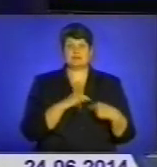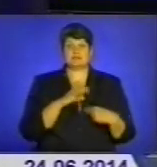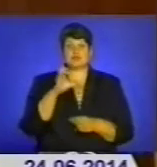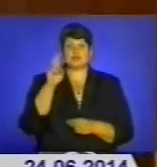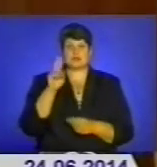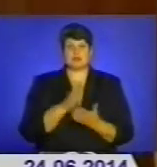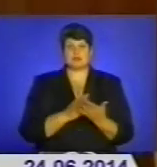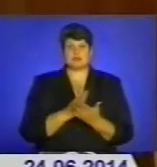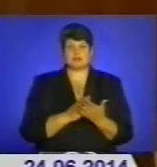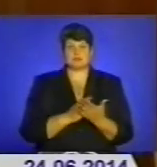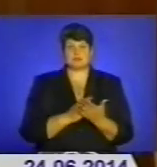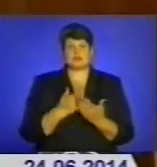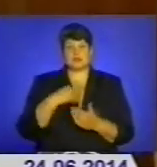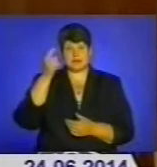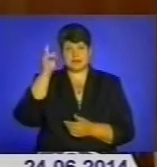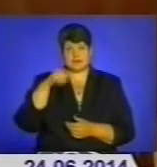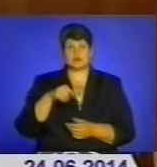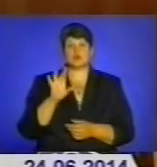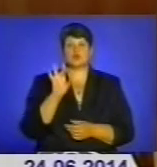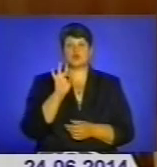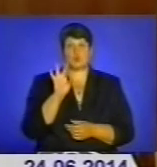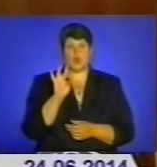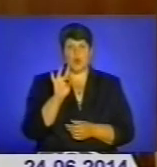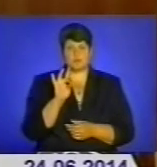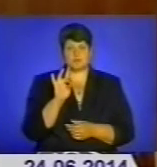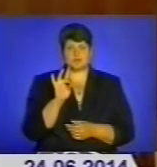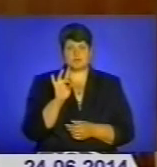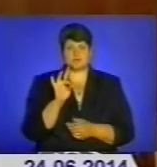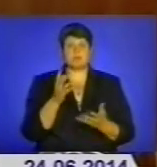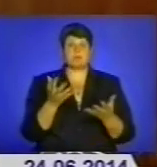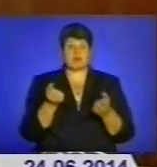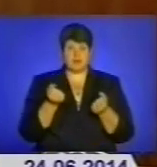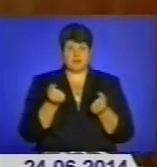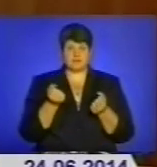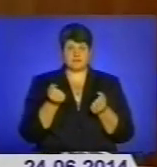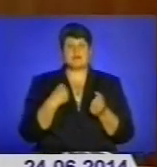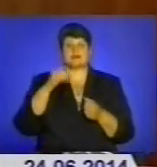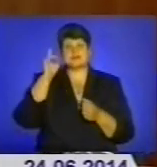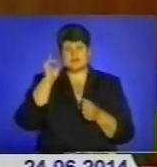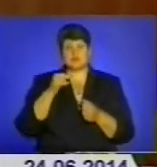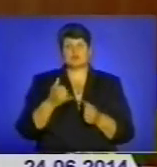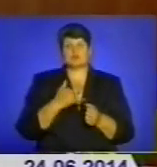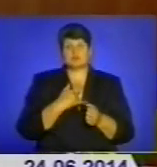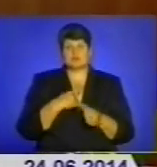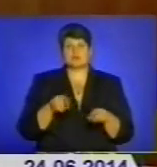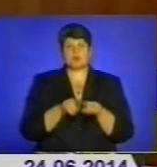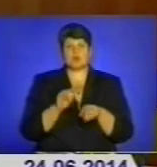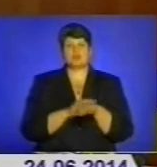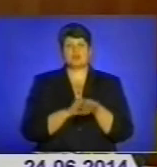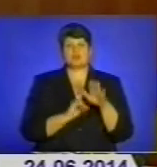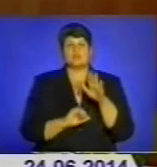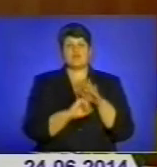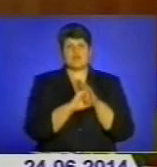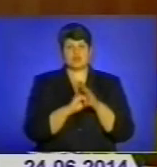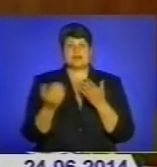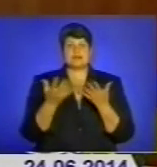Я знаю, що Другобич таке прийняв. Я знаю, що і у нас благодійний фонд, який займається